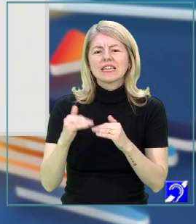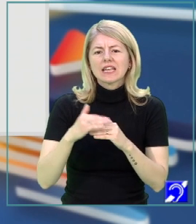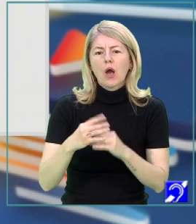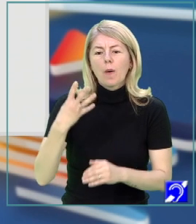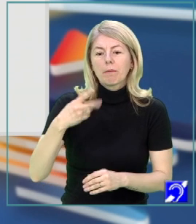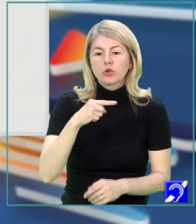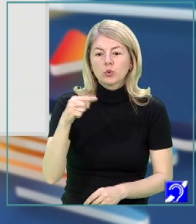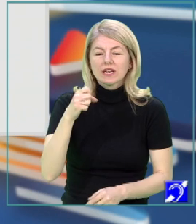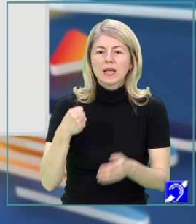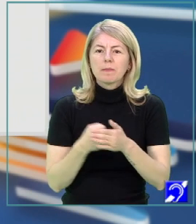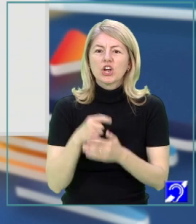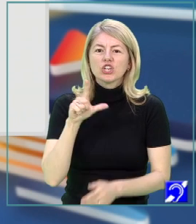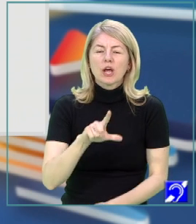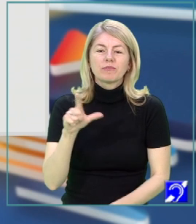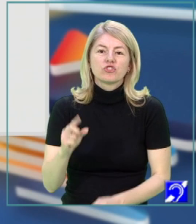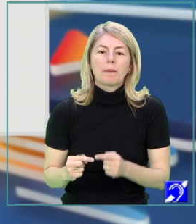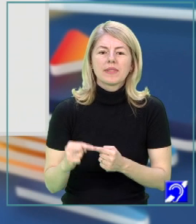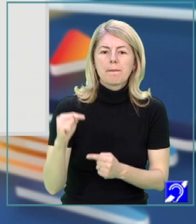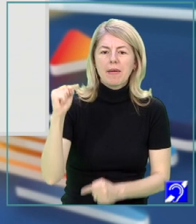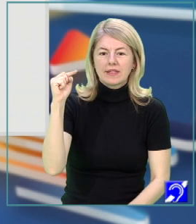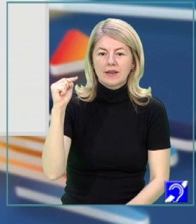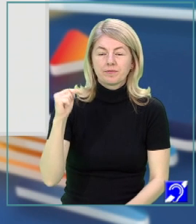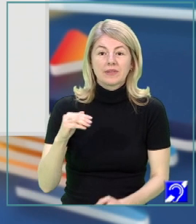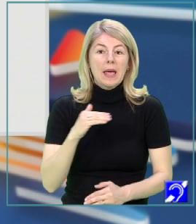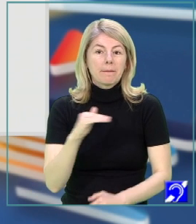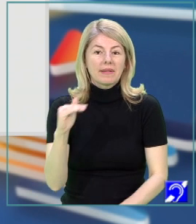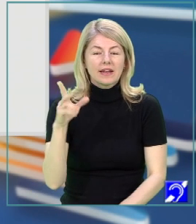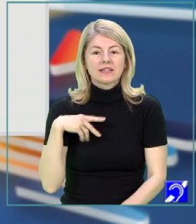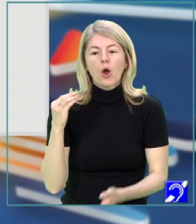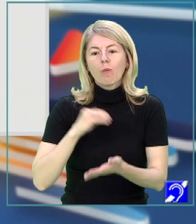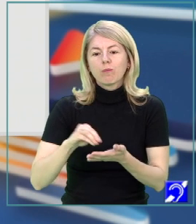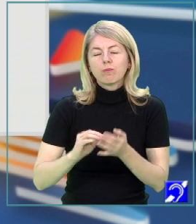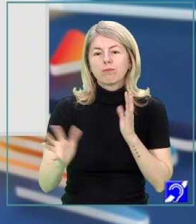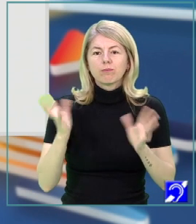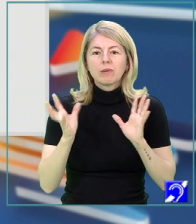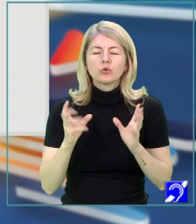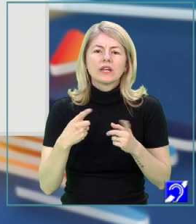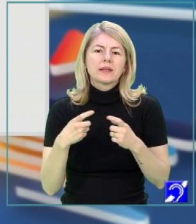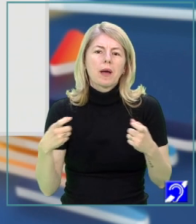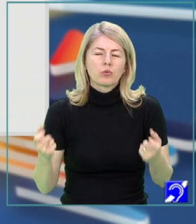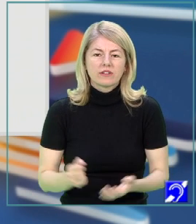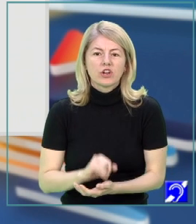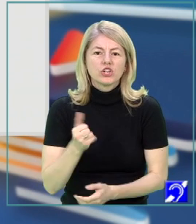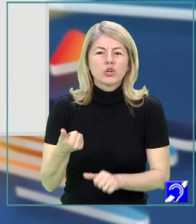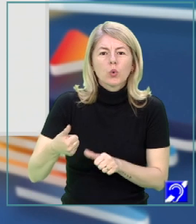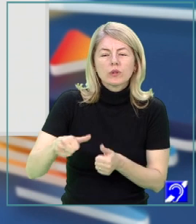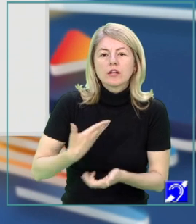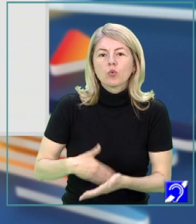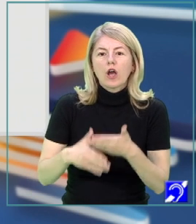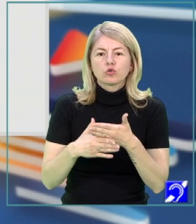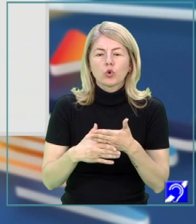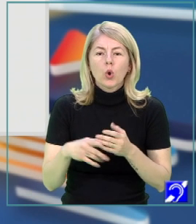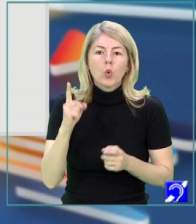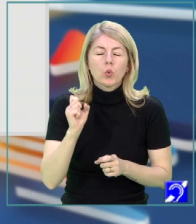patru terase până la 77 de metri. Pe terase erau plantați arbori din mai multe specii și udați cu ajutorul